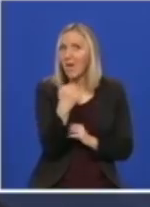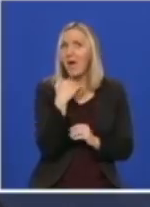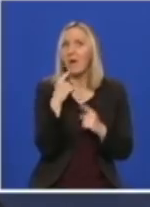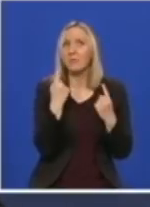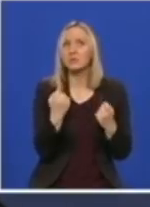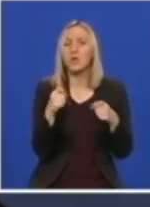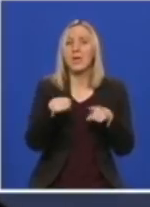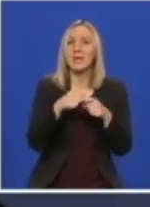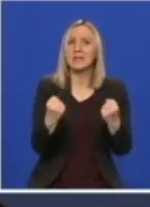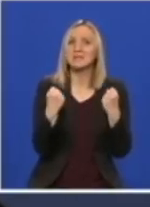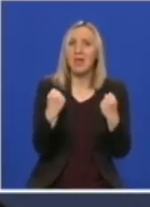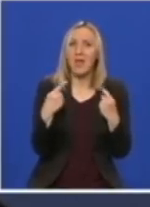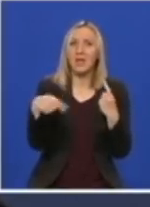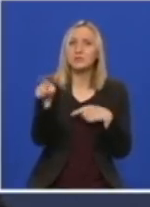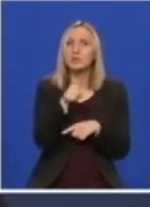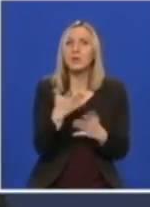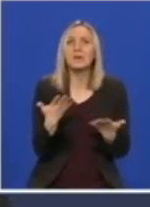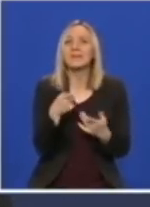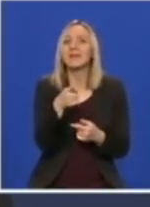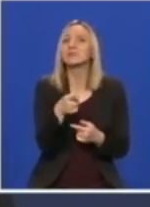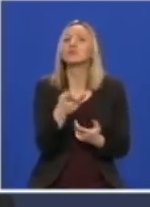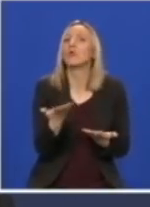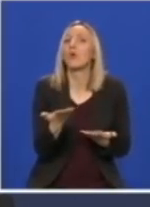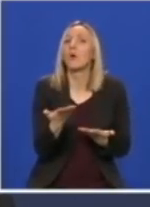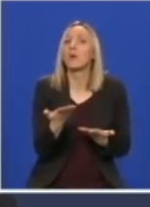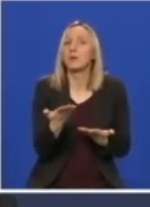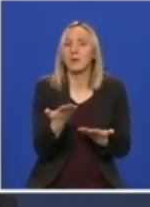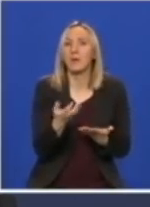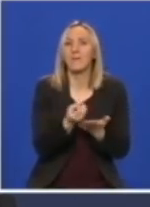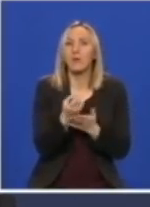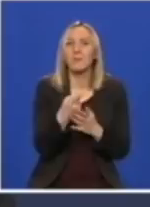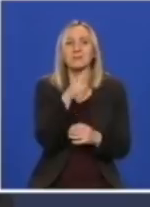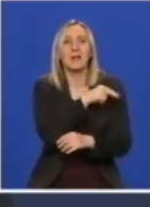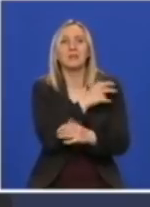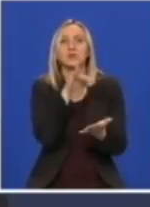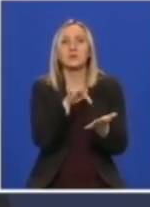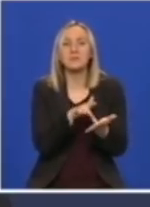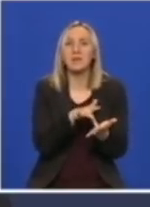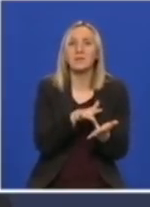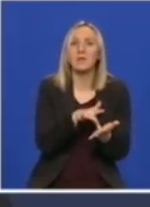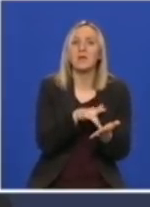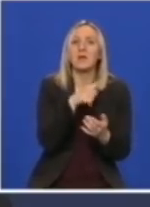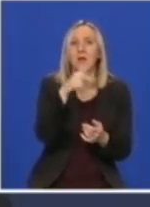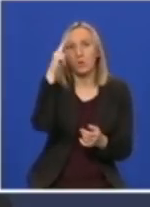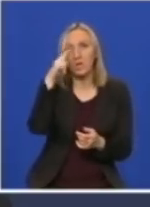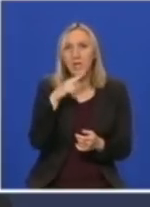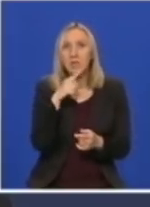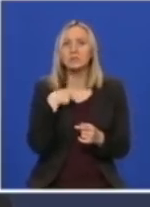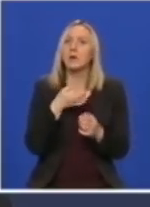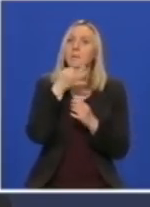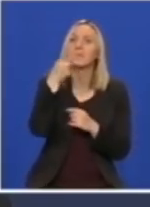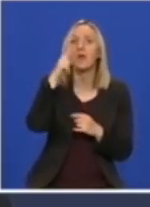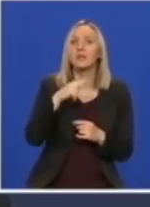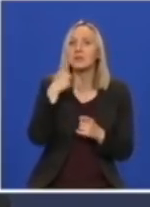postoje izlečeni slučajevi, gde se oni nalaze? Takođe informacija je bila da su sa kliničko-boljičkog centra u Nišu, međutim tamo ne možemo da dobijemo